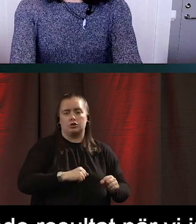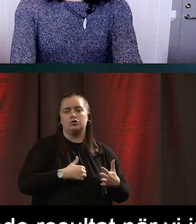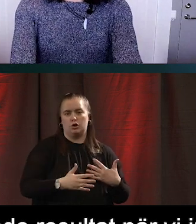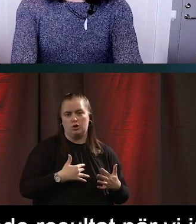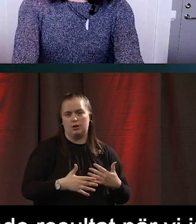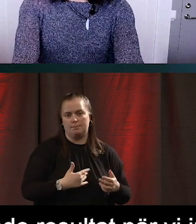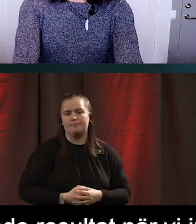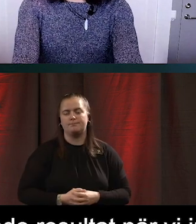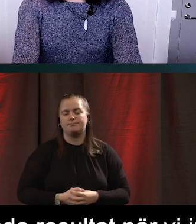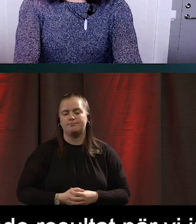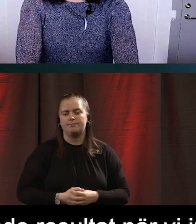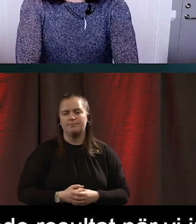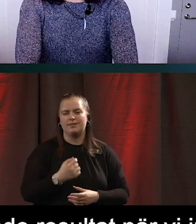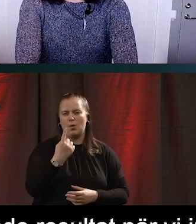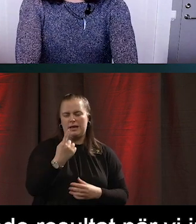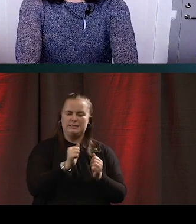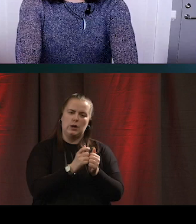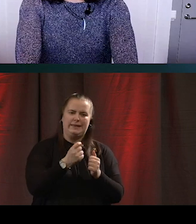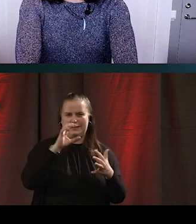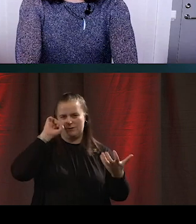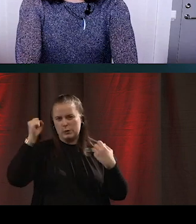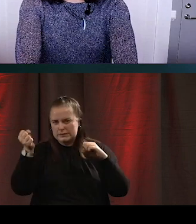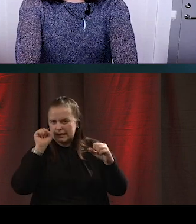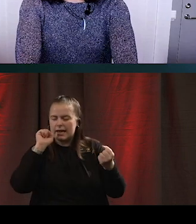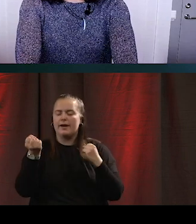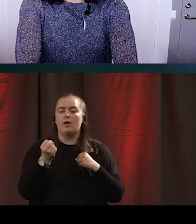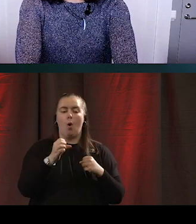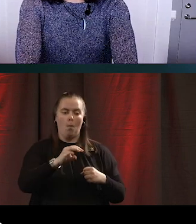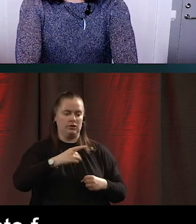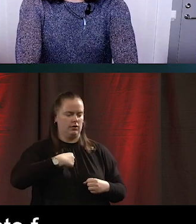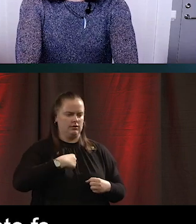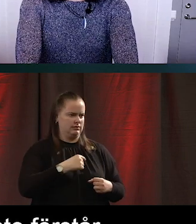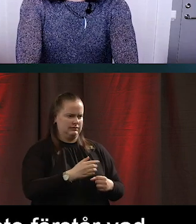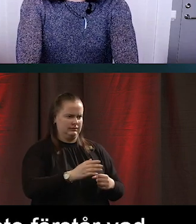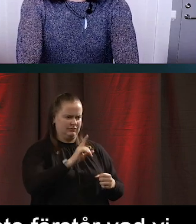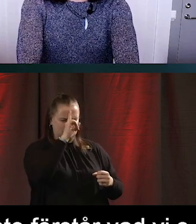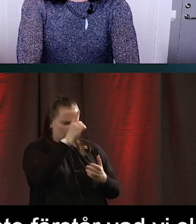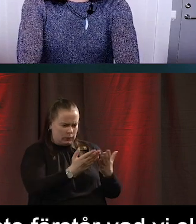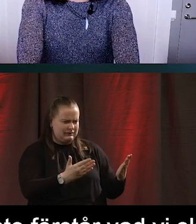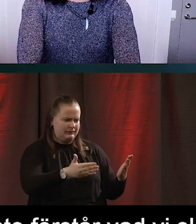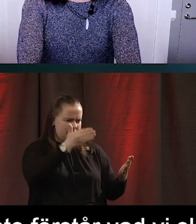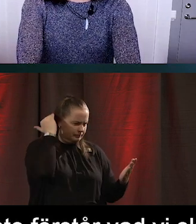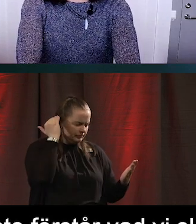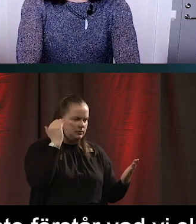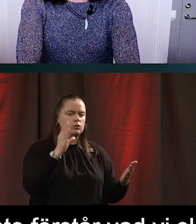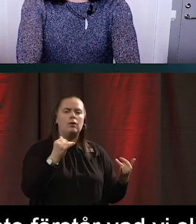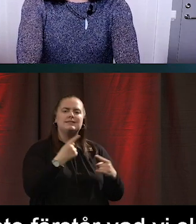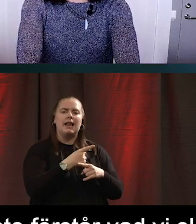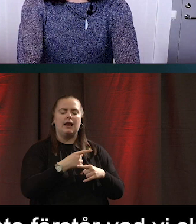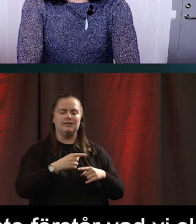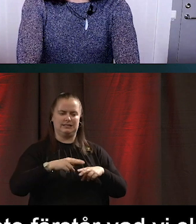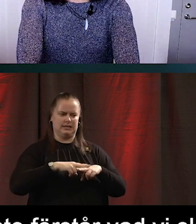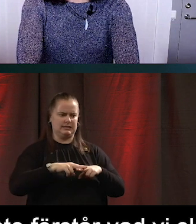Och det som kan vara lite frustrerande är att när vi inte förstår vad vi ska göra, då kan den känslomässiga aspekten av